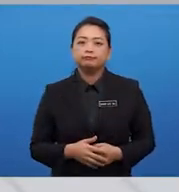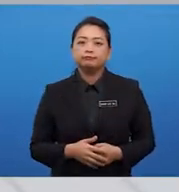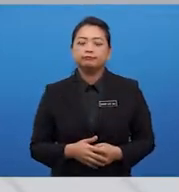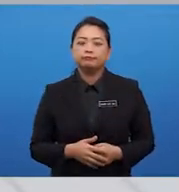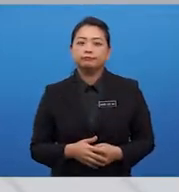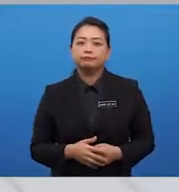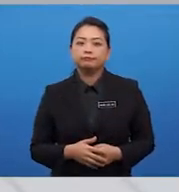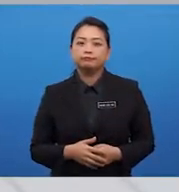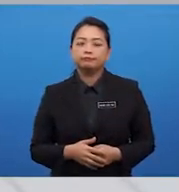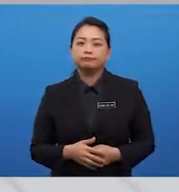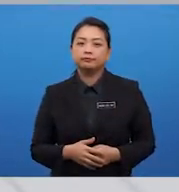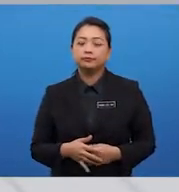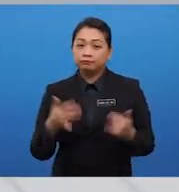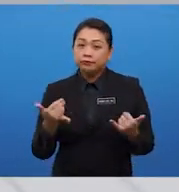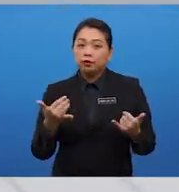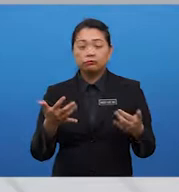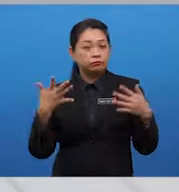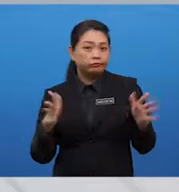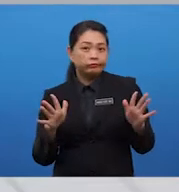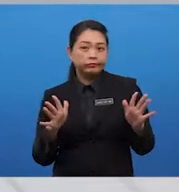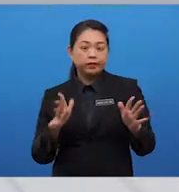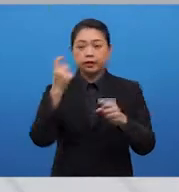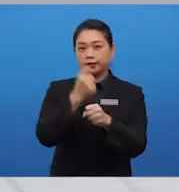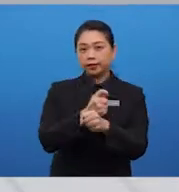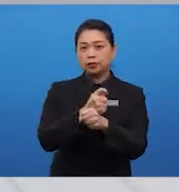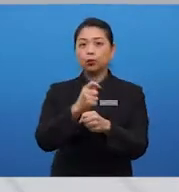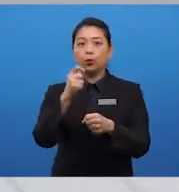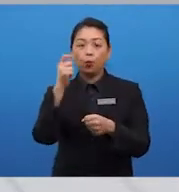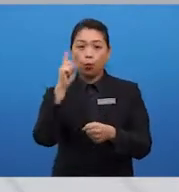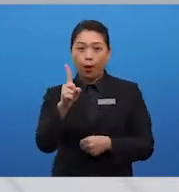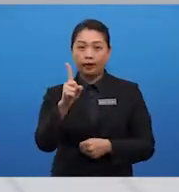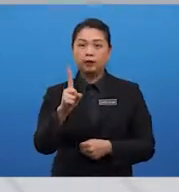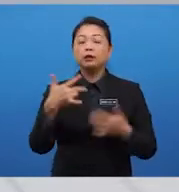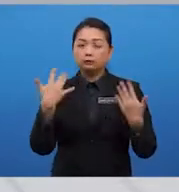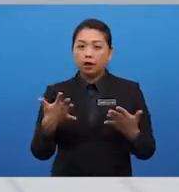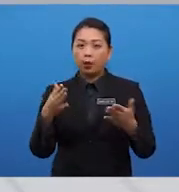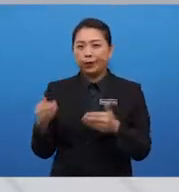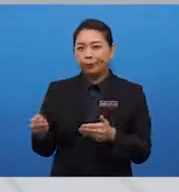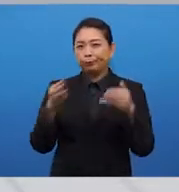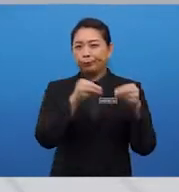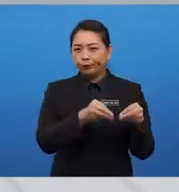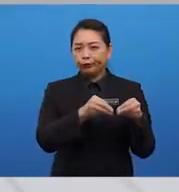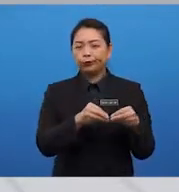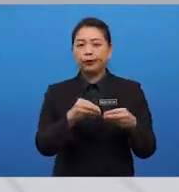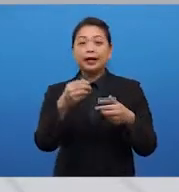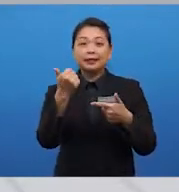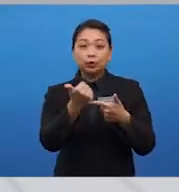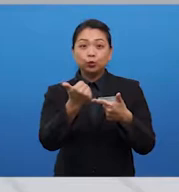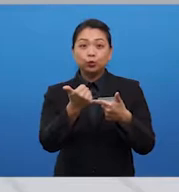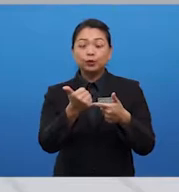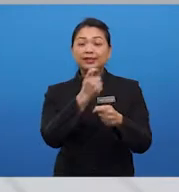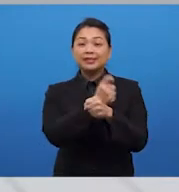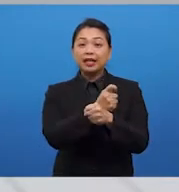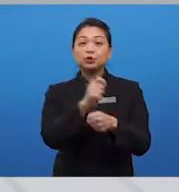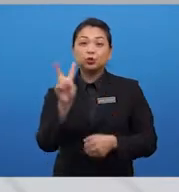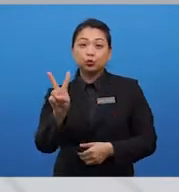since that you are clear about Task 1, we will move to the second task in your writing paper. Now, what